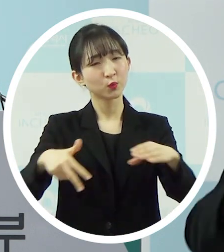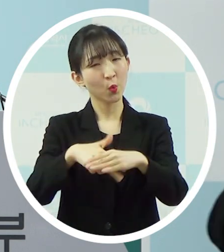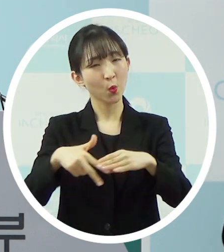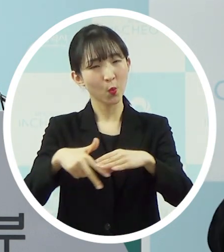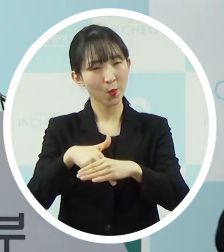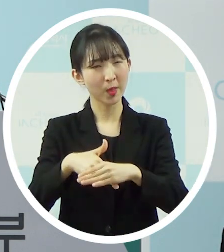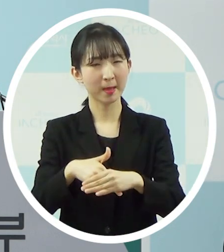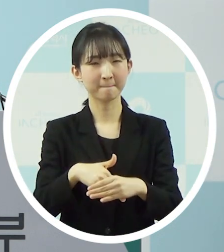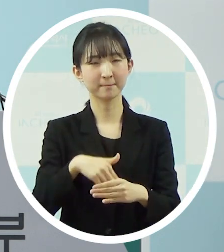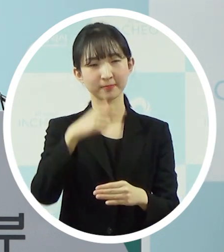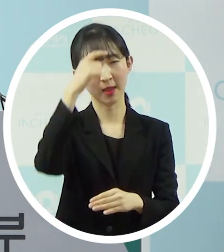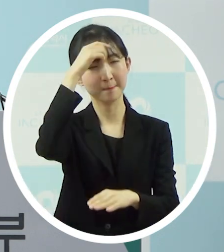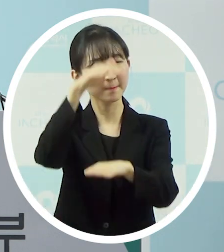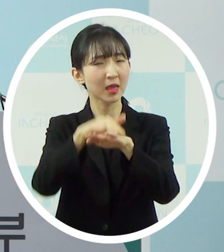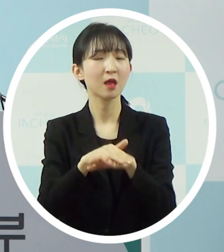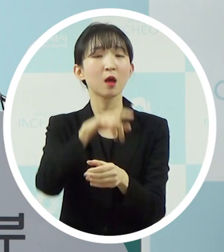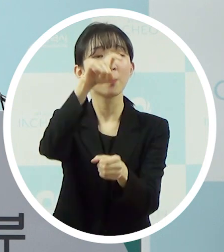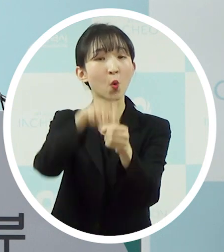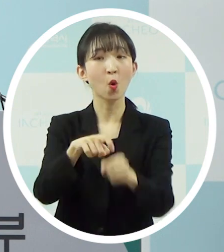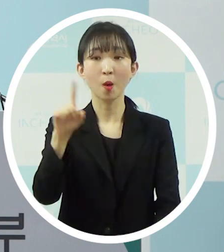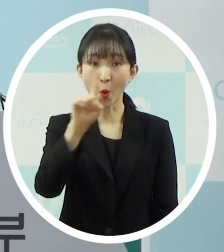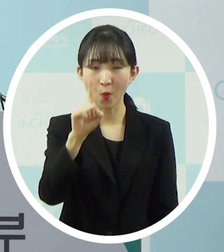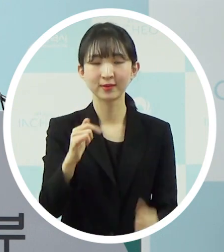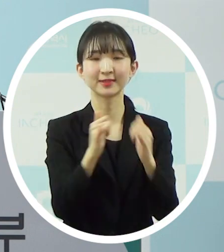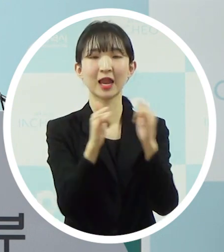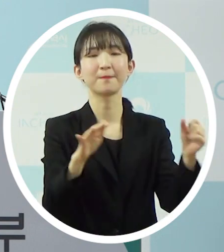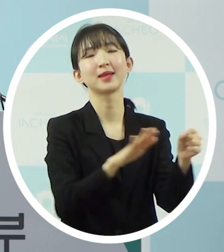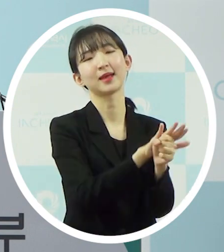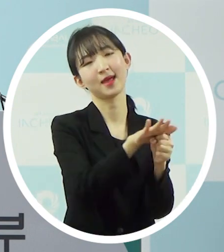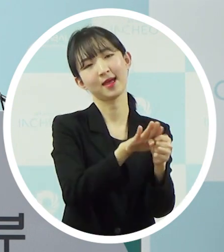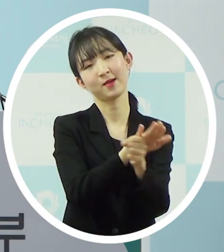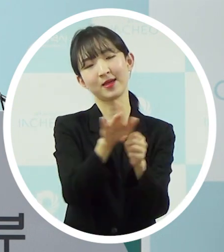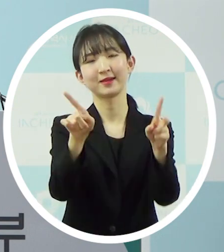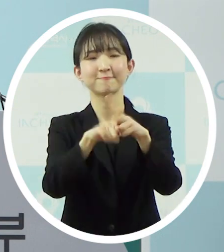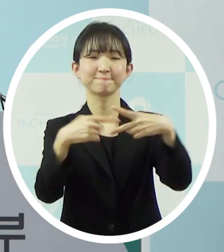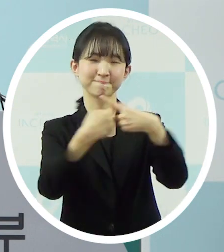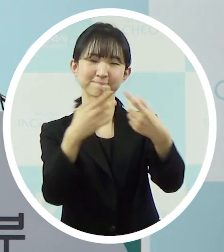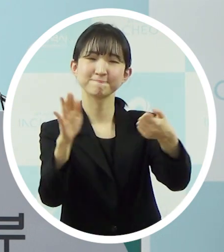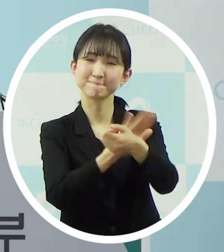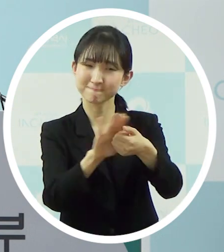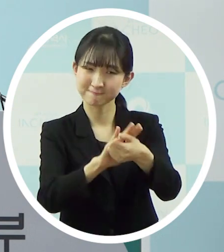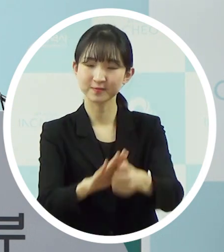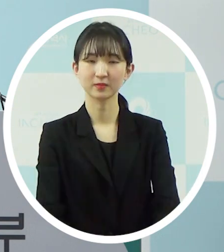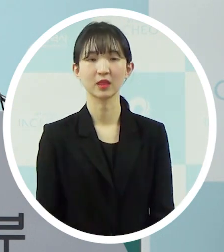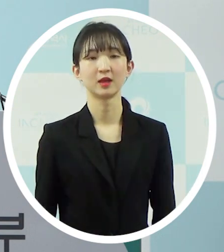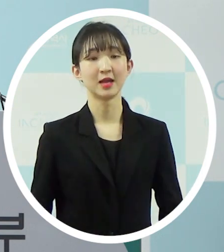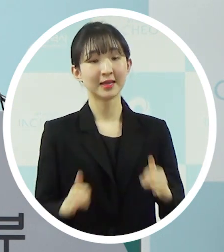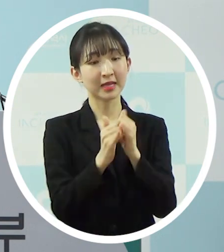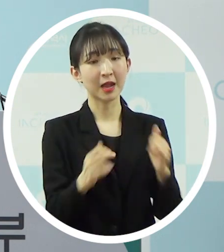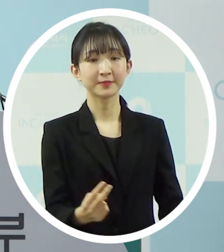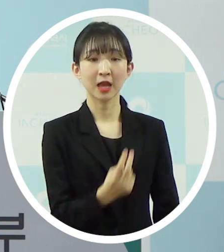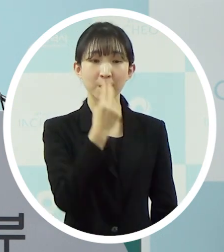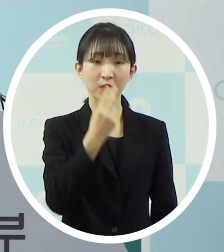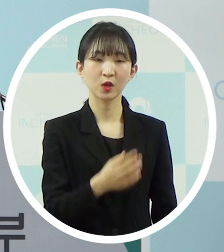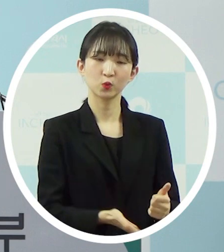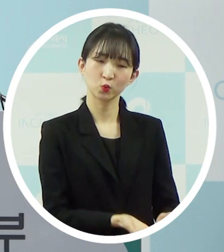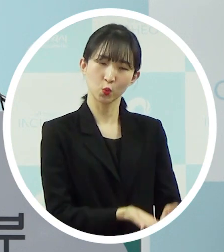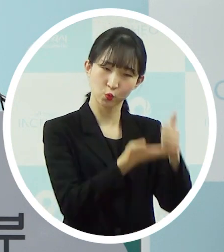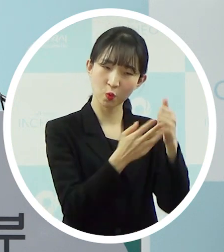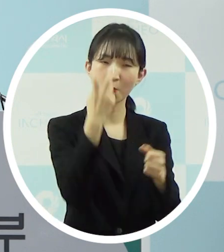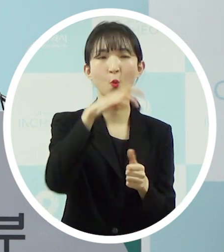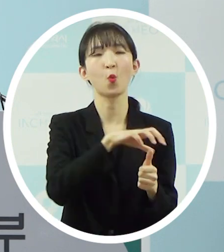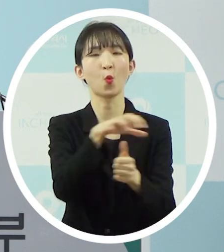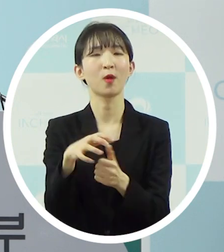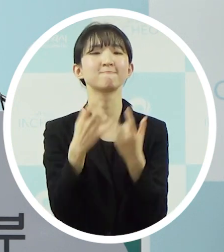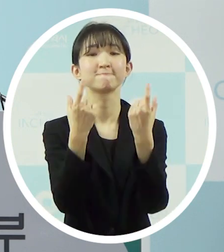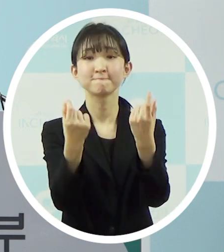덕목은 바로 그 사람에 대한 사랑과 자비입니다. 그 사랑은 생명에 대한 존중과 보호와 다르지 않다고